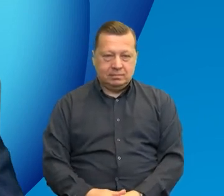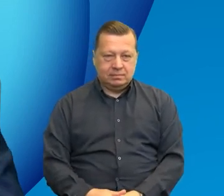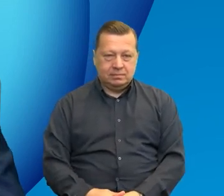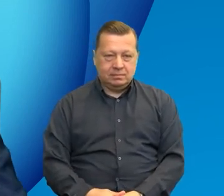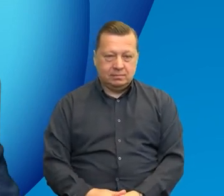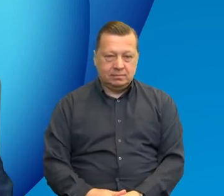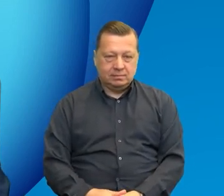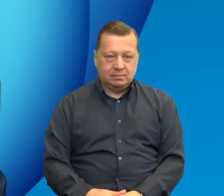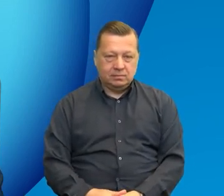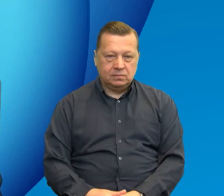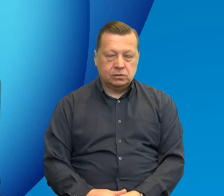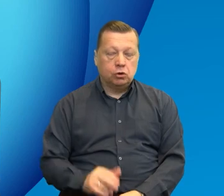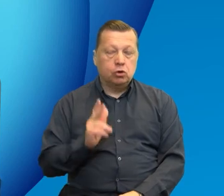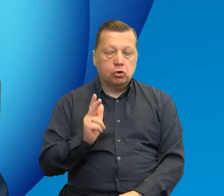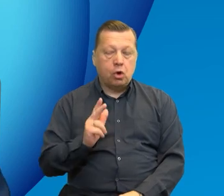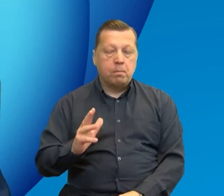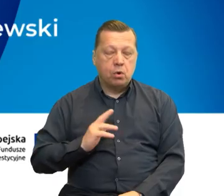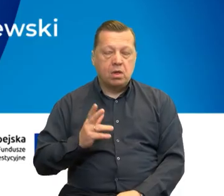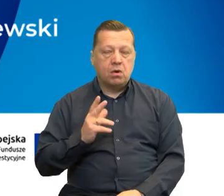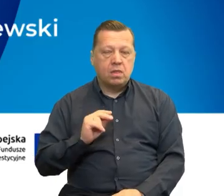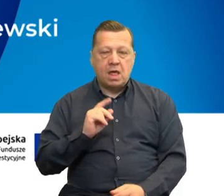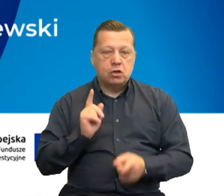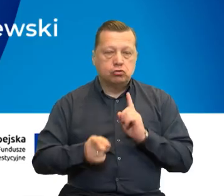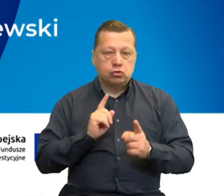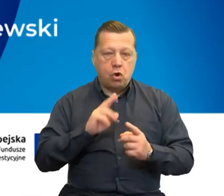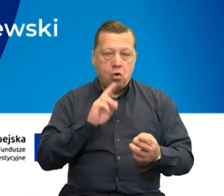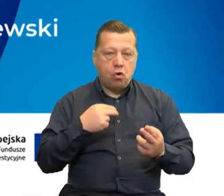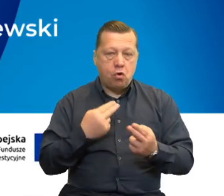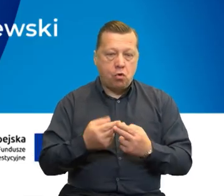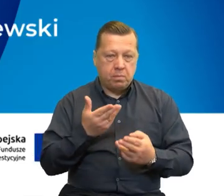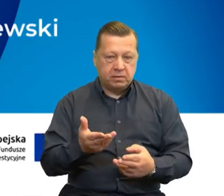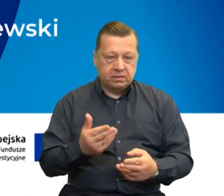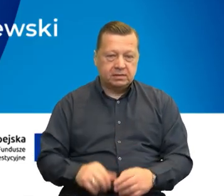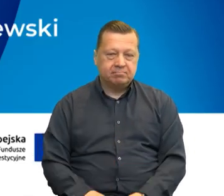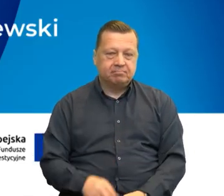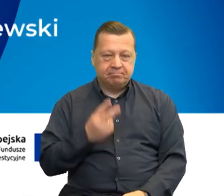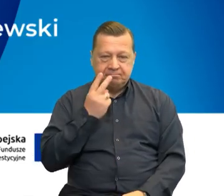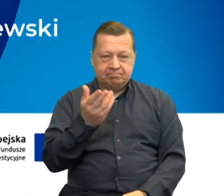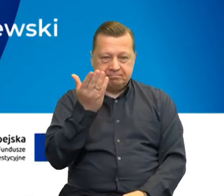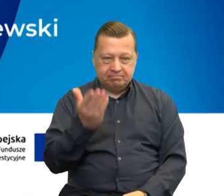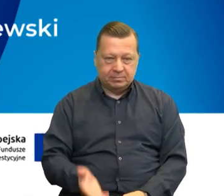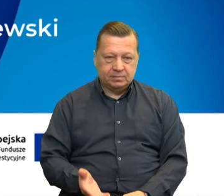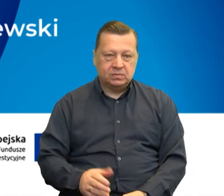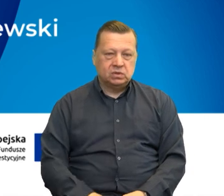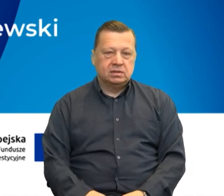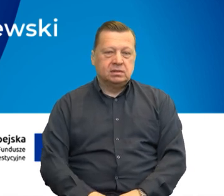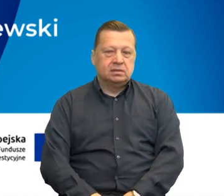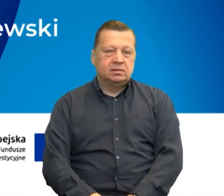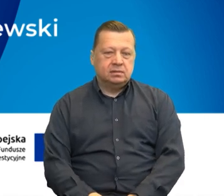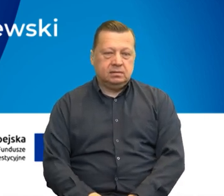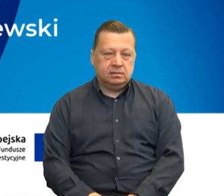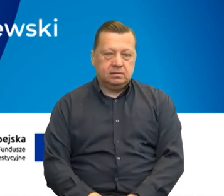najszybciej udzielili tych odpowiedzi i mamy laureatów.